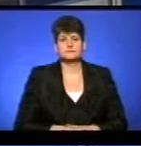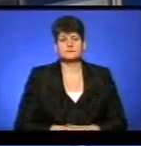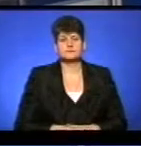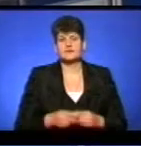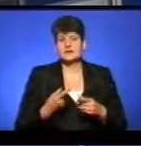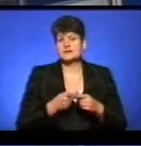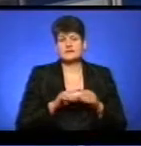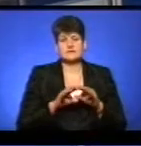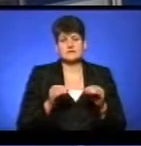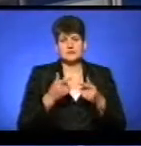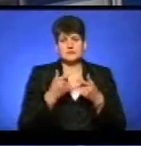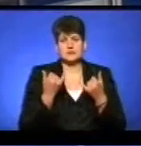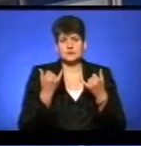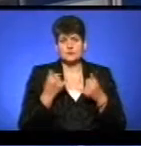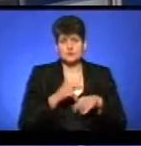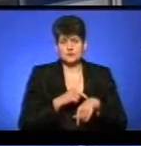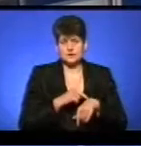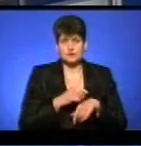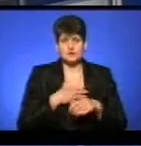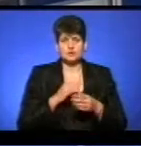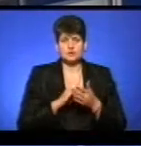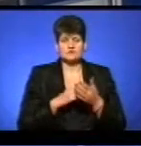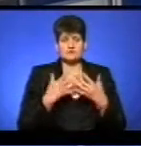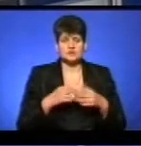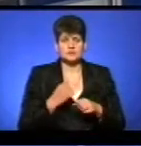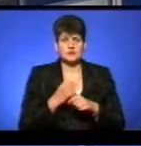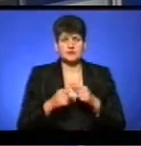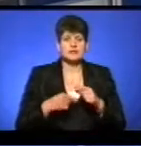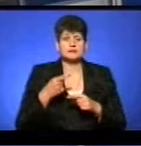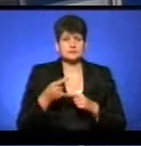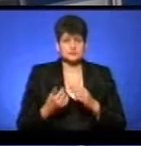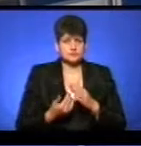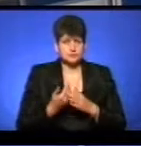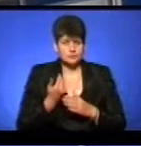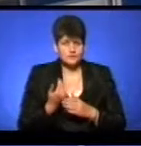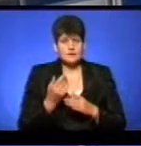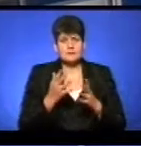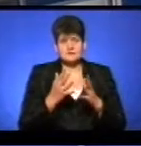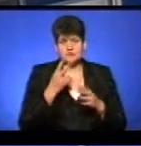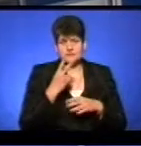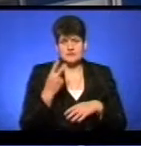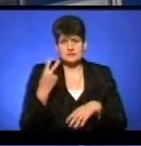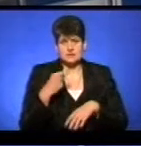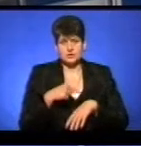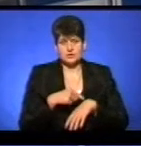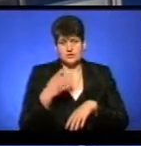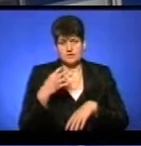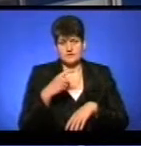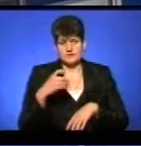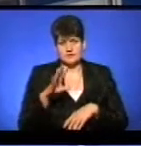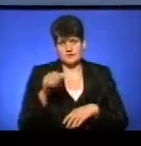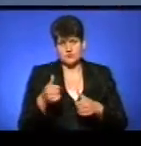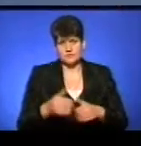Це все інформація на цю годину. Наші кореспонденти вже працюють над наступним випуском, тому більше дивіться о 20.40. На все добре.